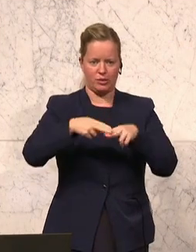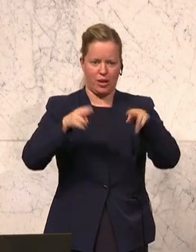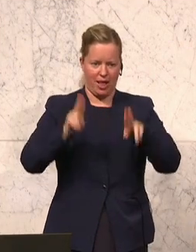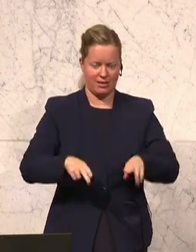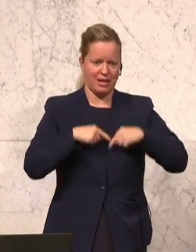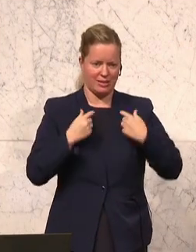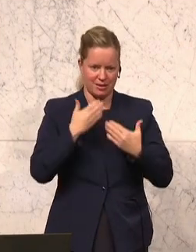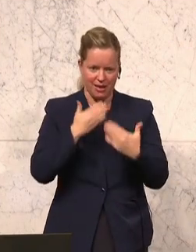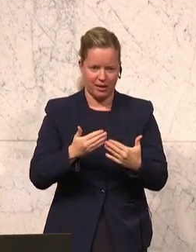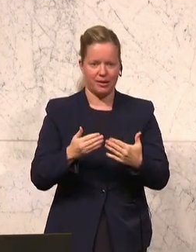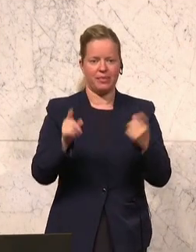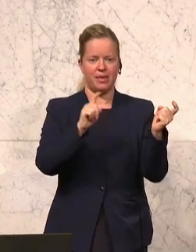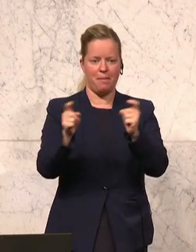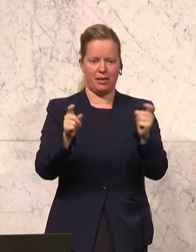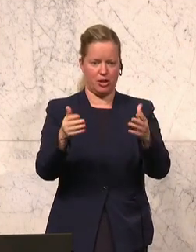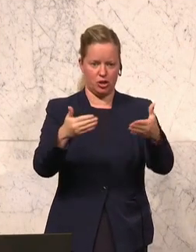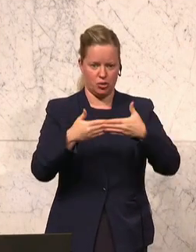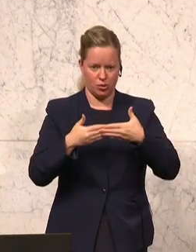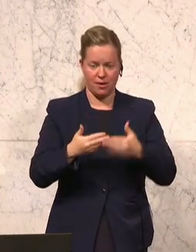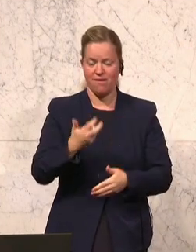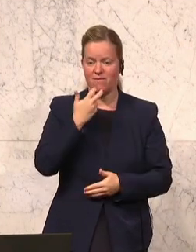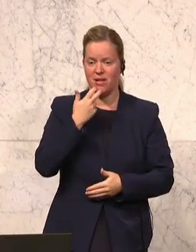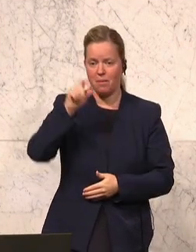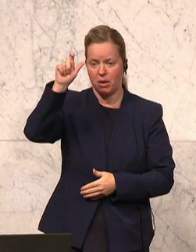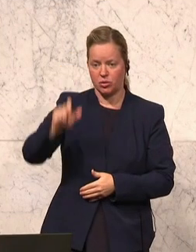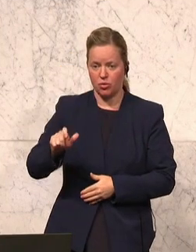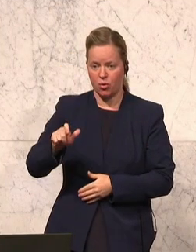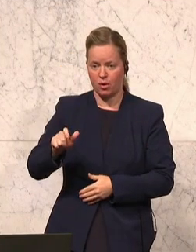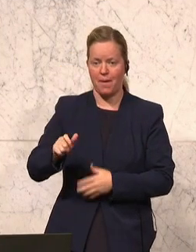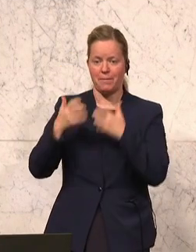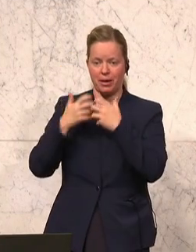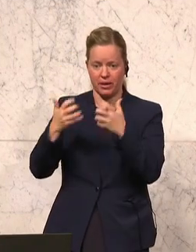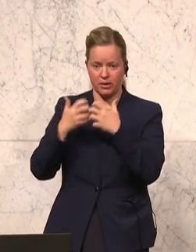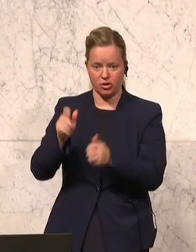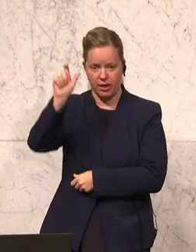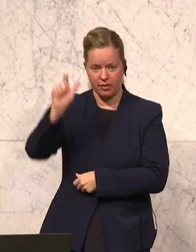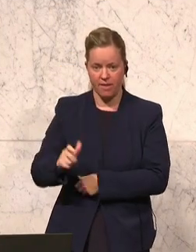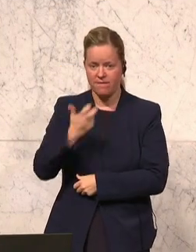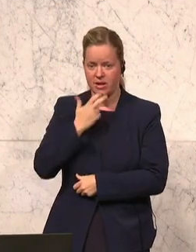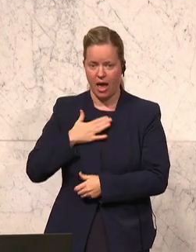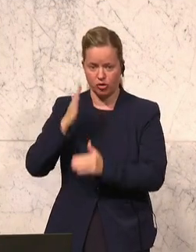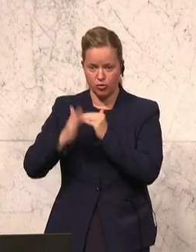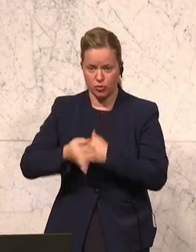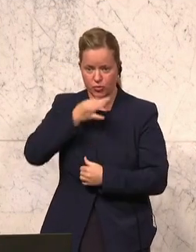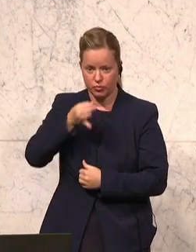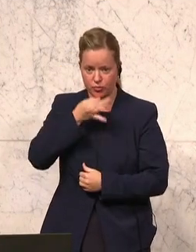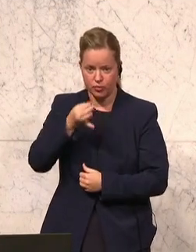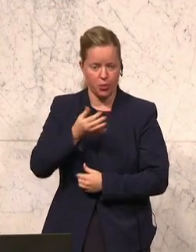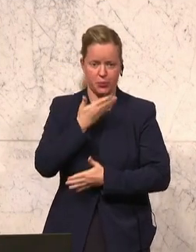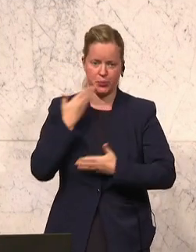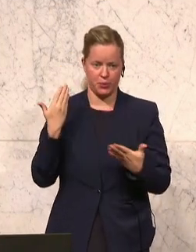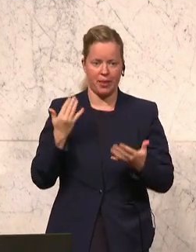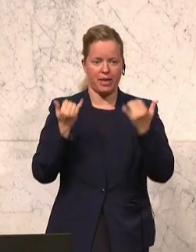Die Debatte ist geschlossen, wünscht der Berichterstatter das Schlusswort. Das ist nicht der Fall.